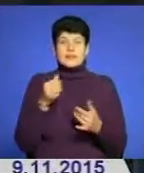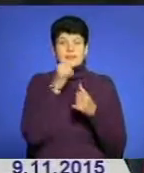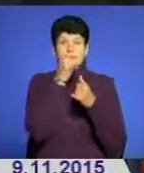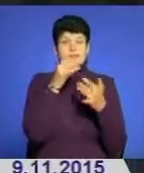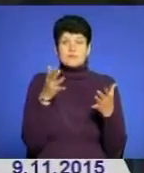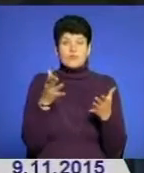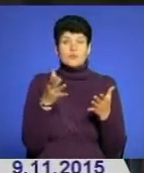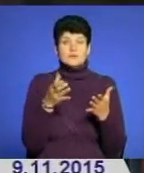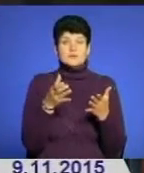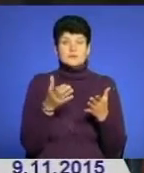зможе жити у світі. за перегляд!